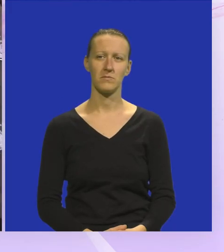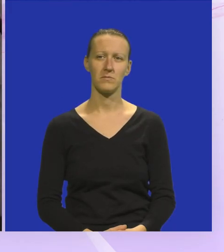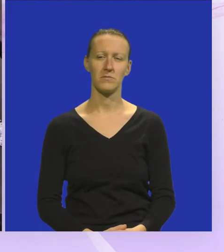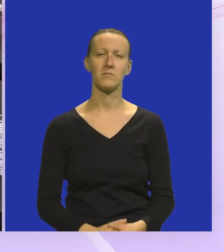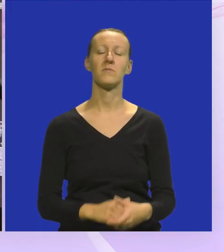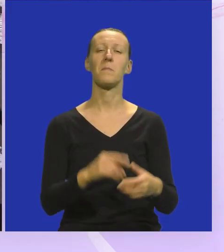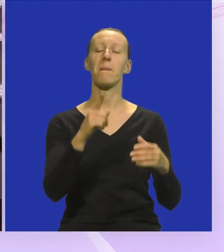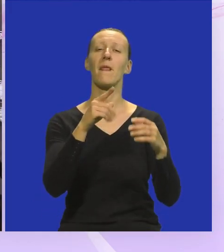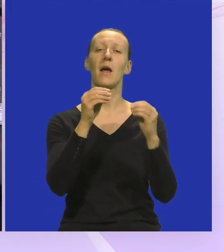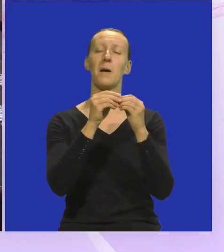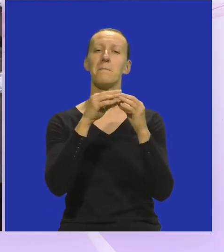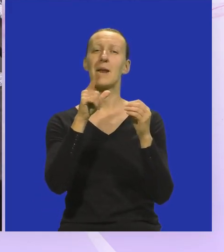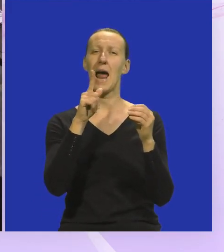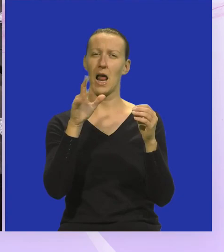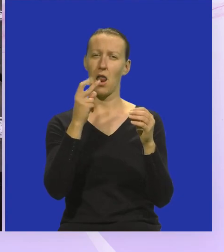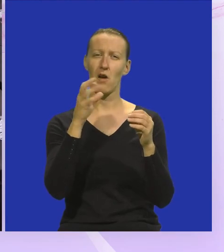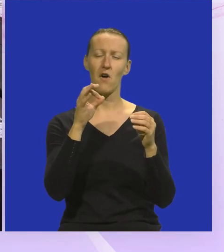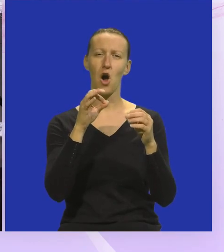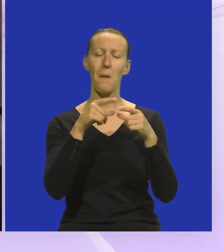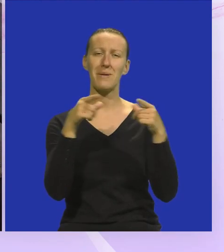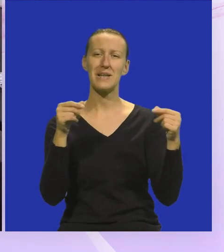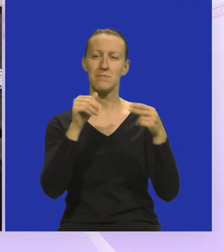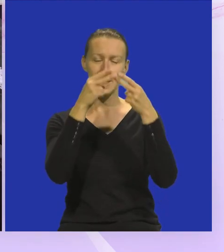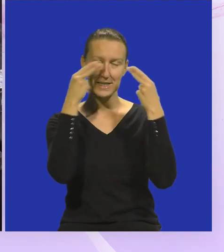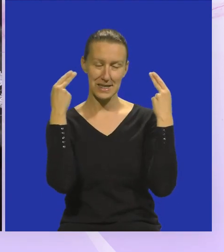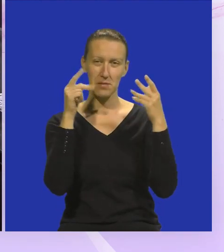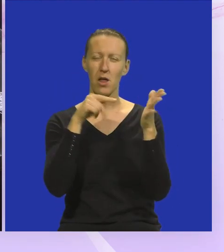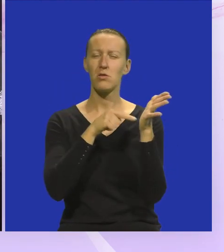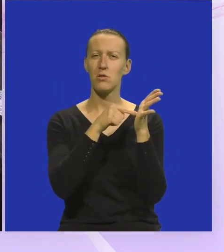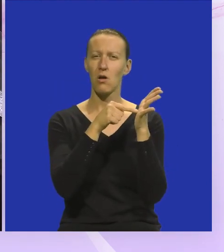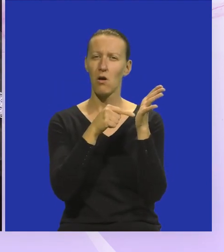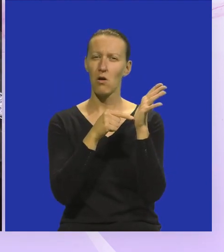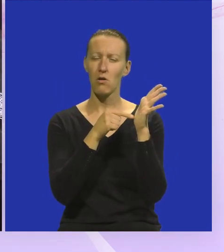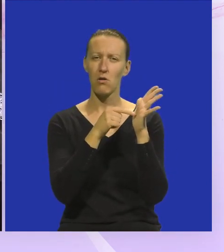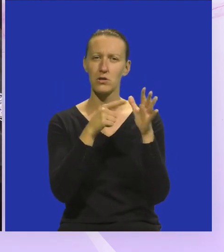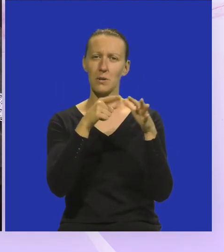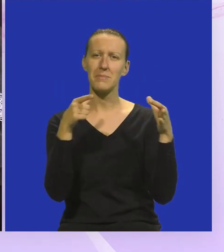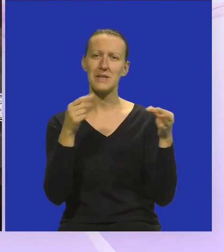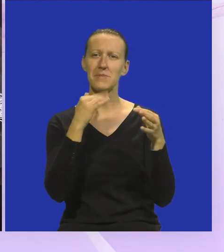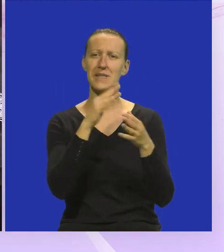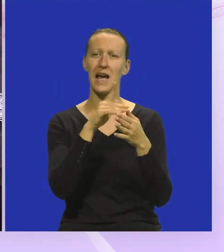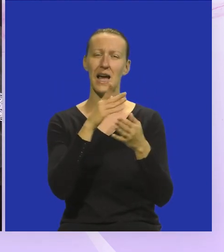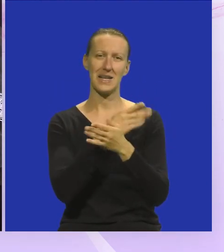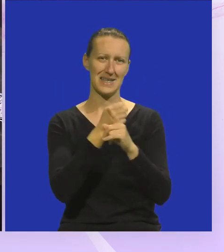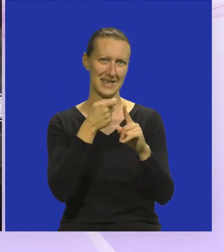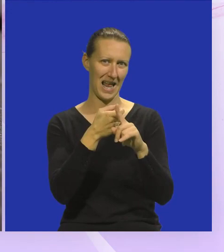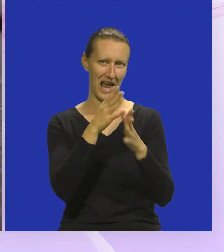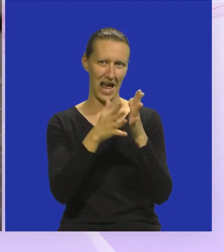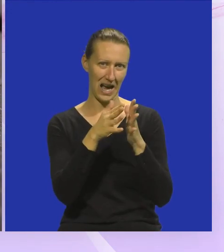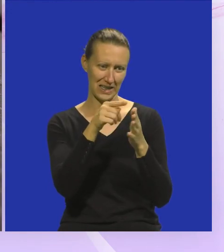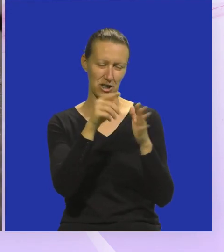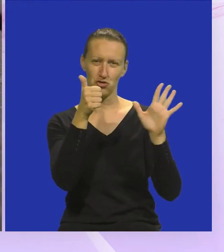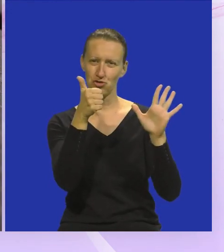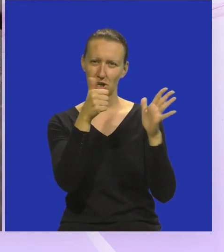Brelovo pismo, brajica, pismo za slijepe jest riljefno točkasto pismo. Za tvorbu znakova brajice koristi se